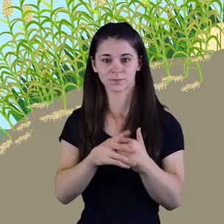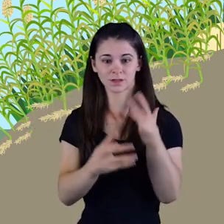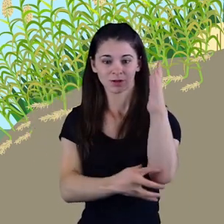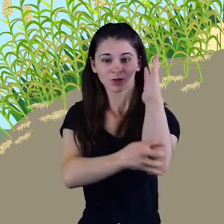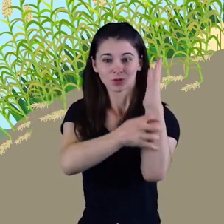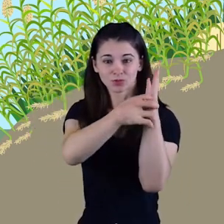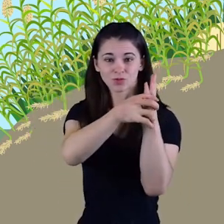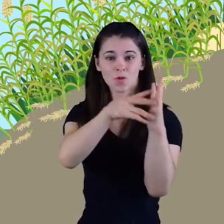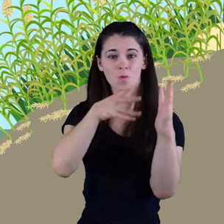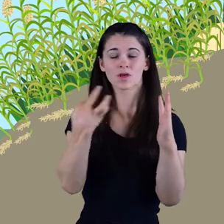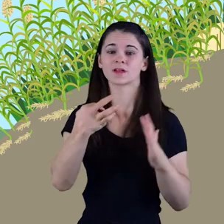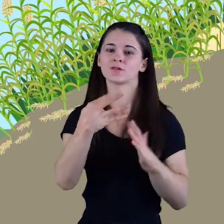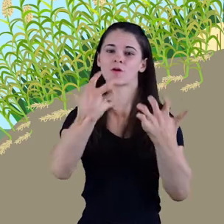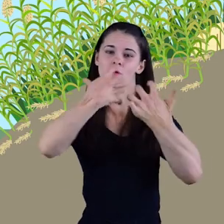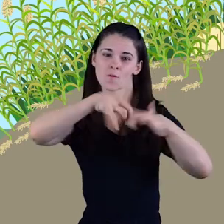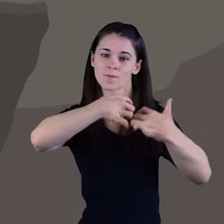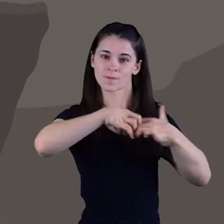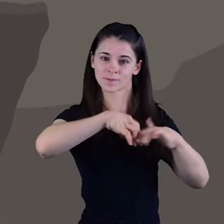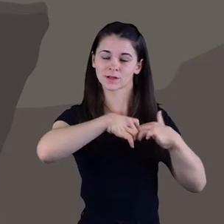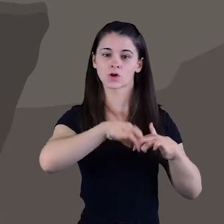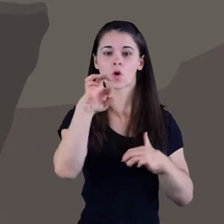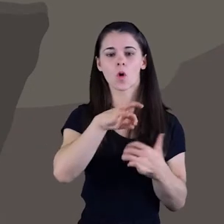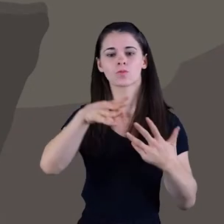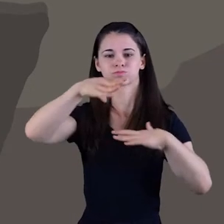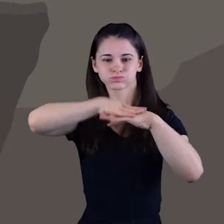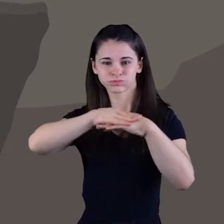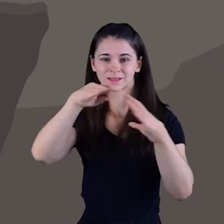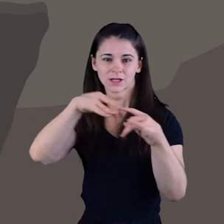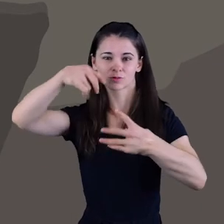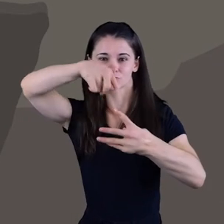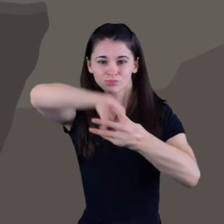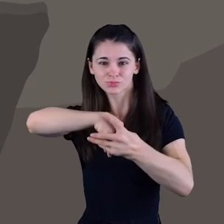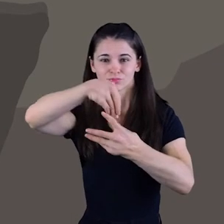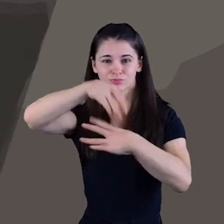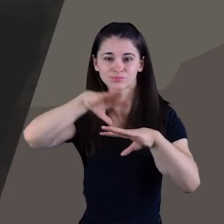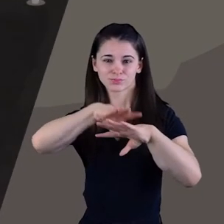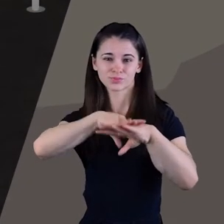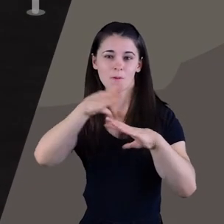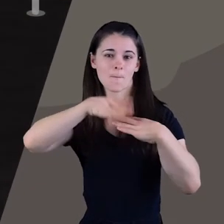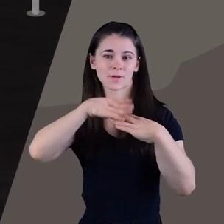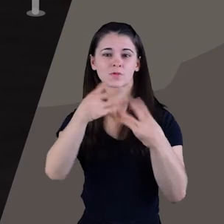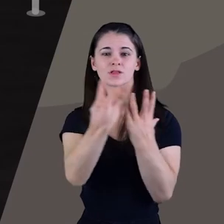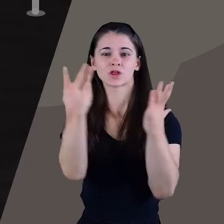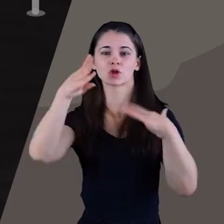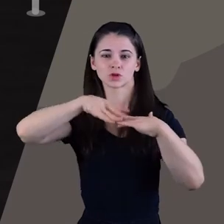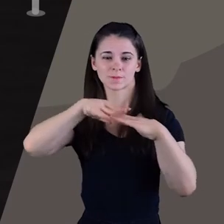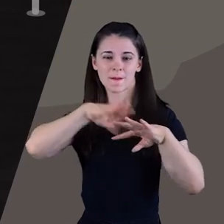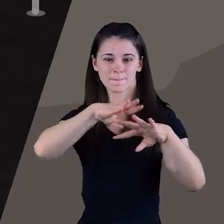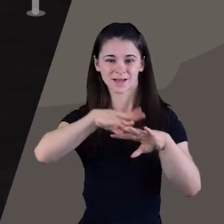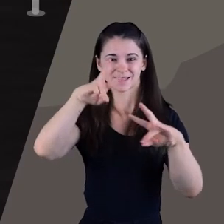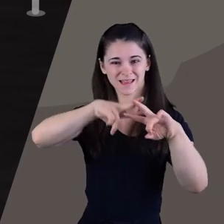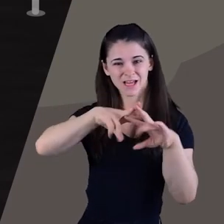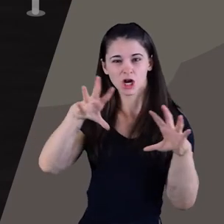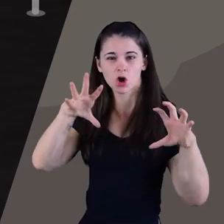El risoma podem eliminar-lo mecànicament o deixar-lo sota terra i cobrir-lo durant un mínim de 18 mesos amb malles fosques i opaques